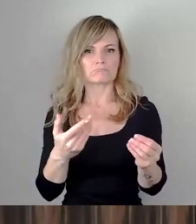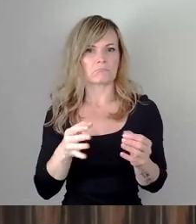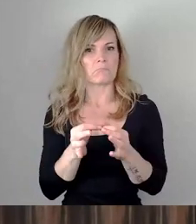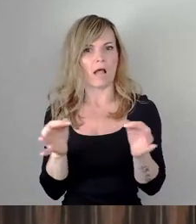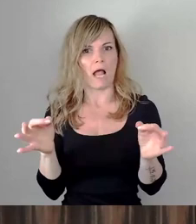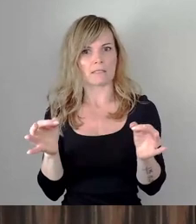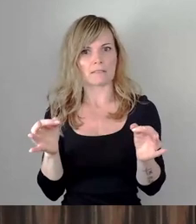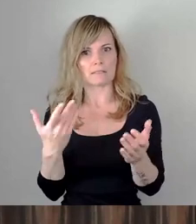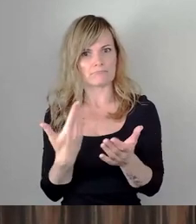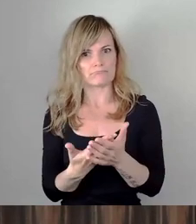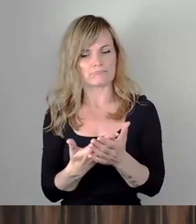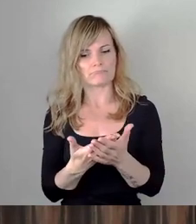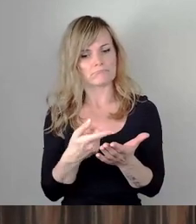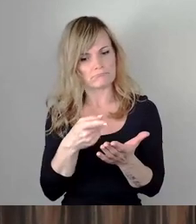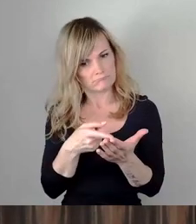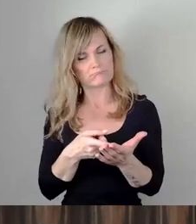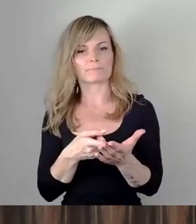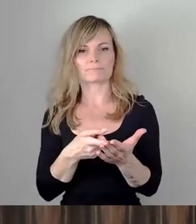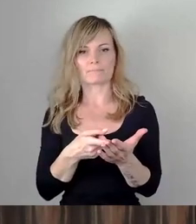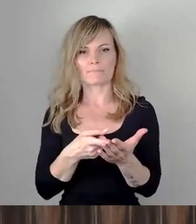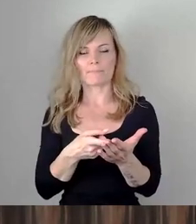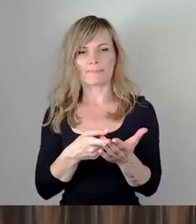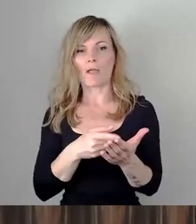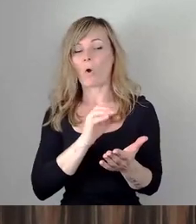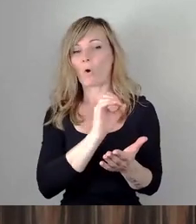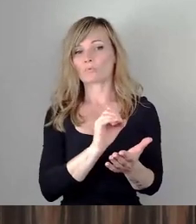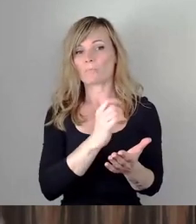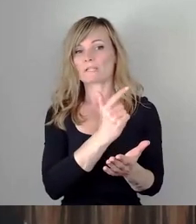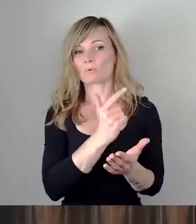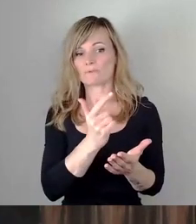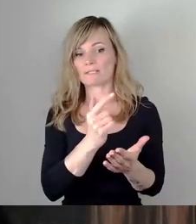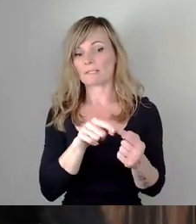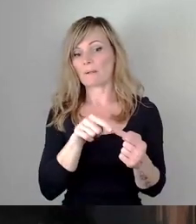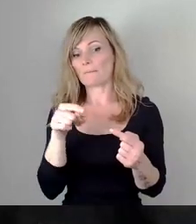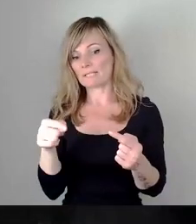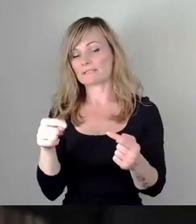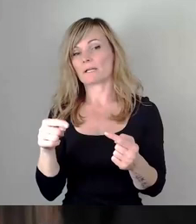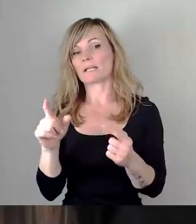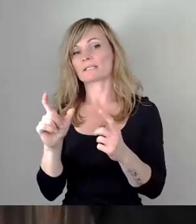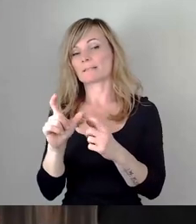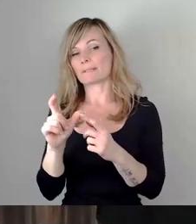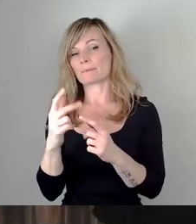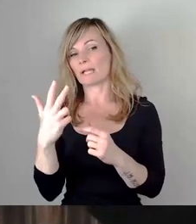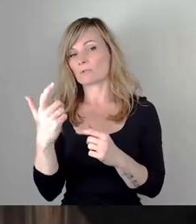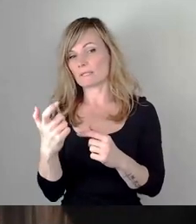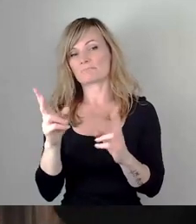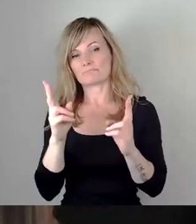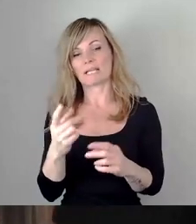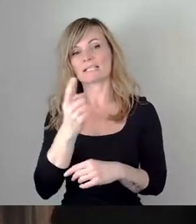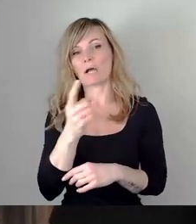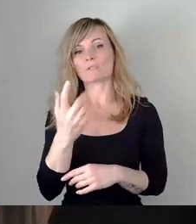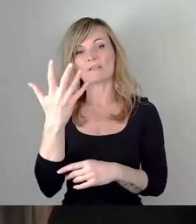war. Wir haben also für den Zeitraum Oktober 2022 bis September 2023 real 1.050 Euro